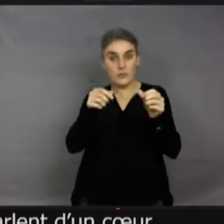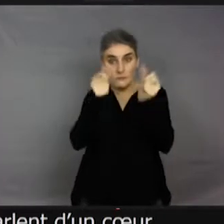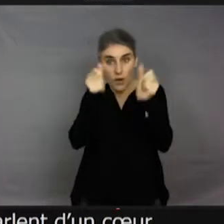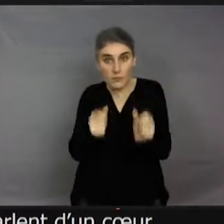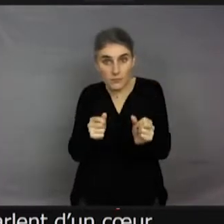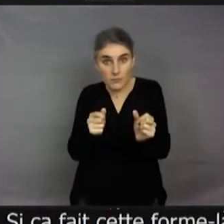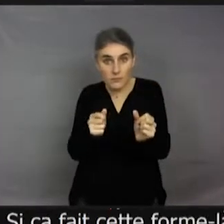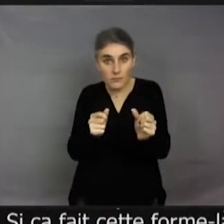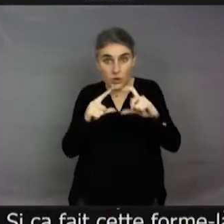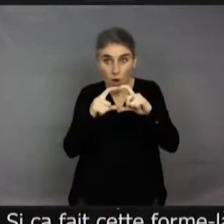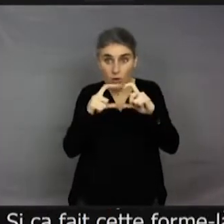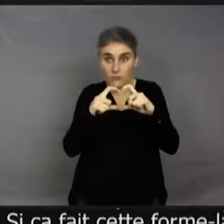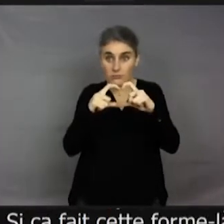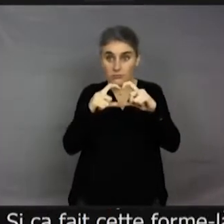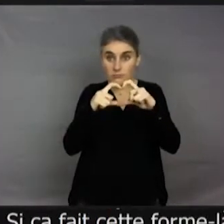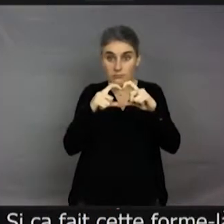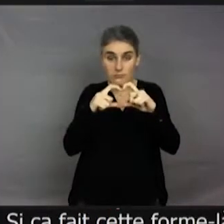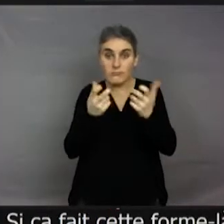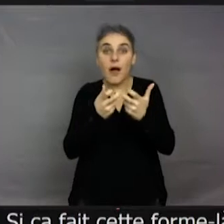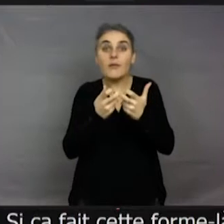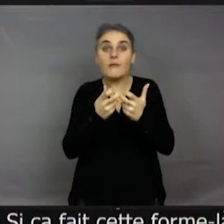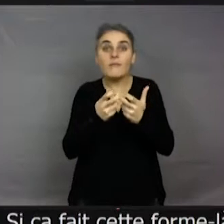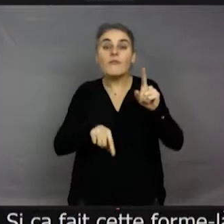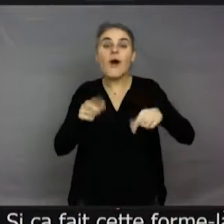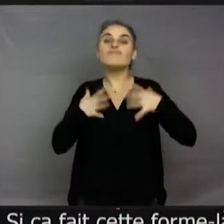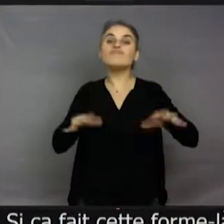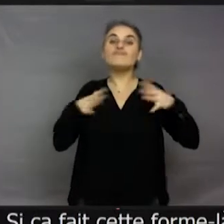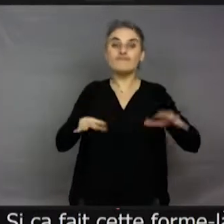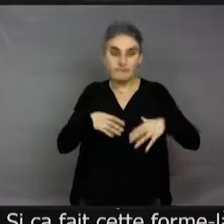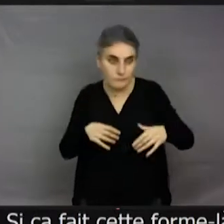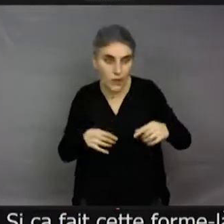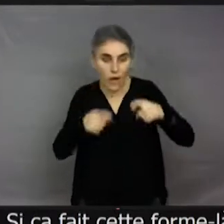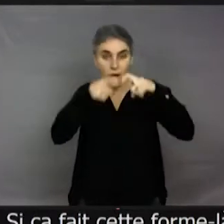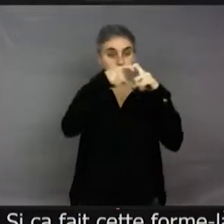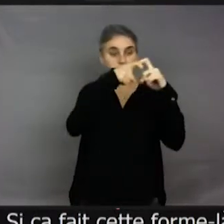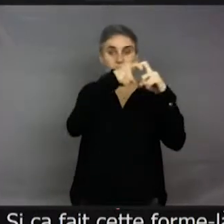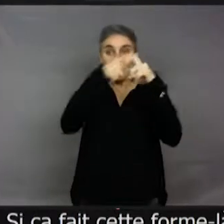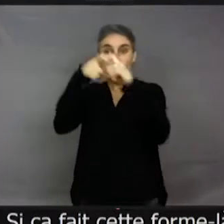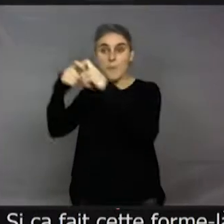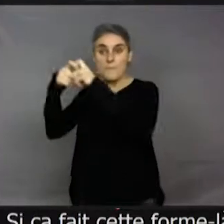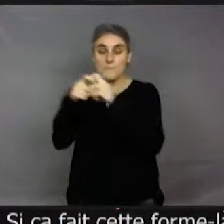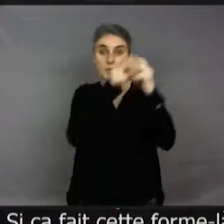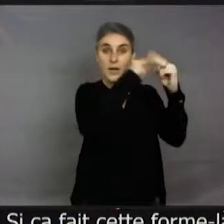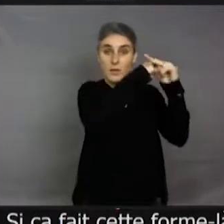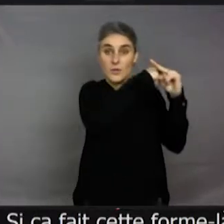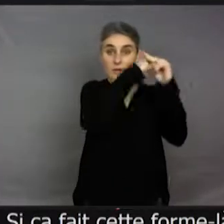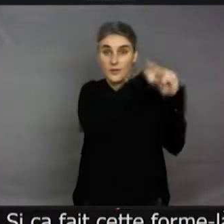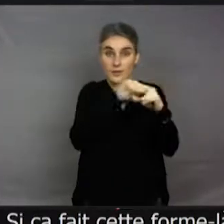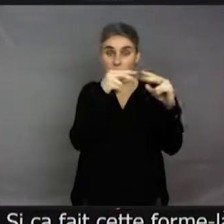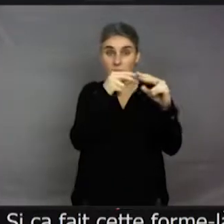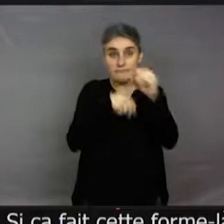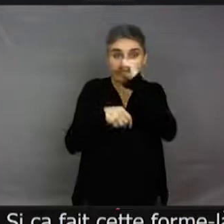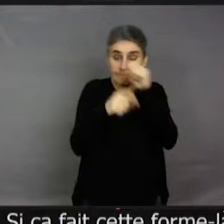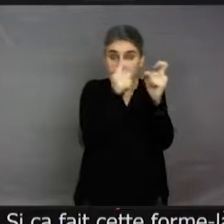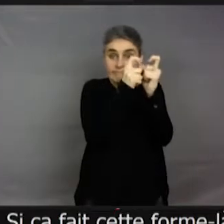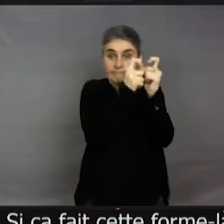au printemps, dans les herbes, quand vous vous baladez, il y a des cœurs copulatoires partout. C qu'une libellule, des petites libellules, ça coupe, ça forme un cœur copulatoire. Alors, quand